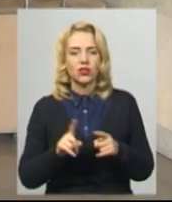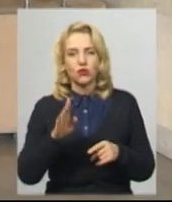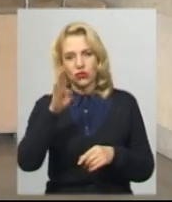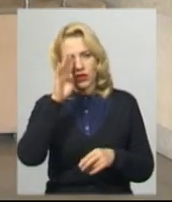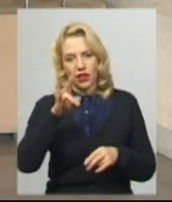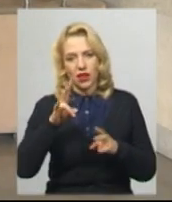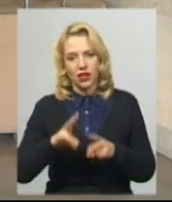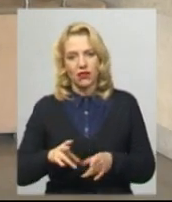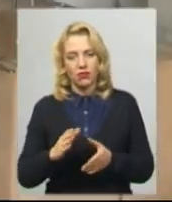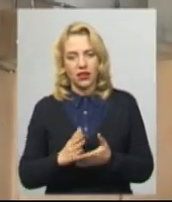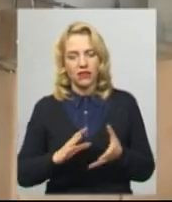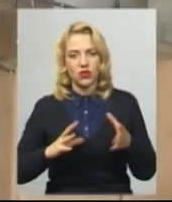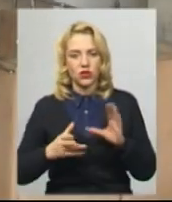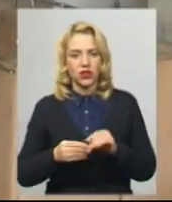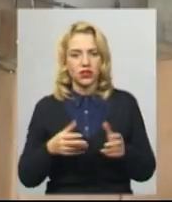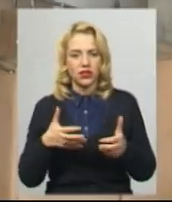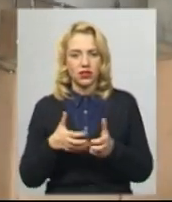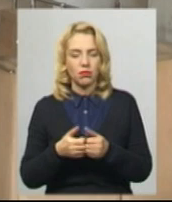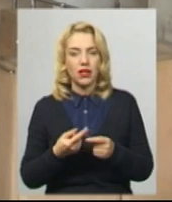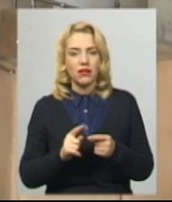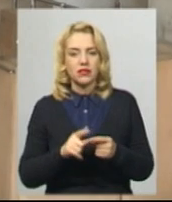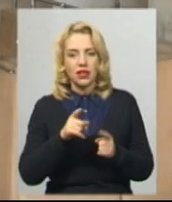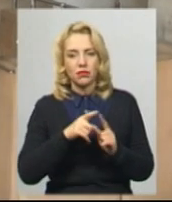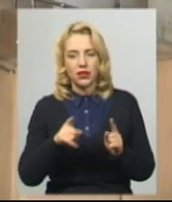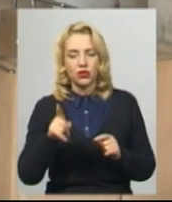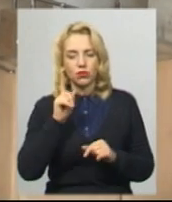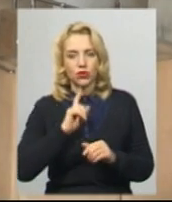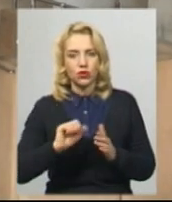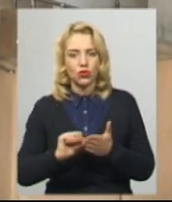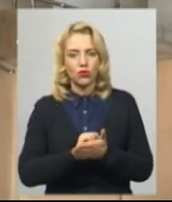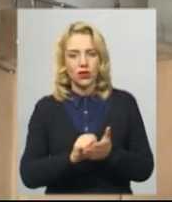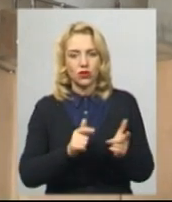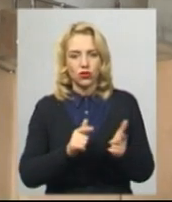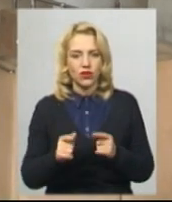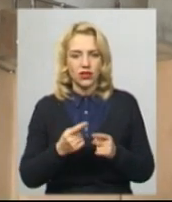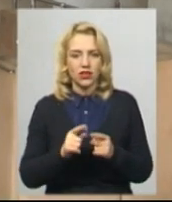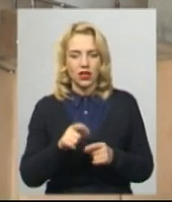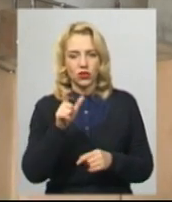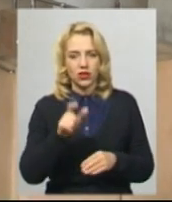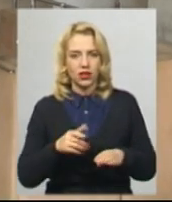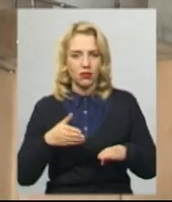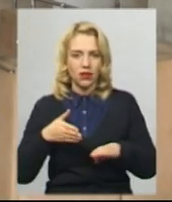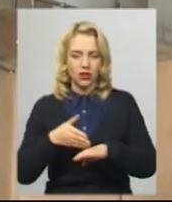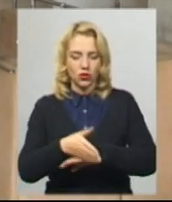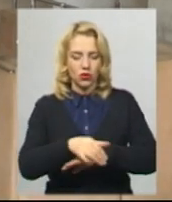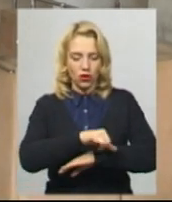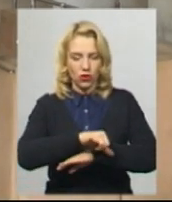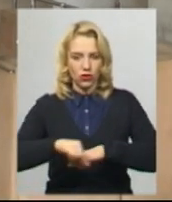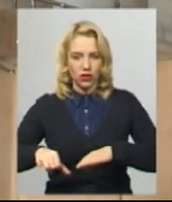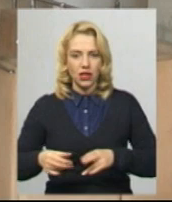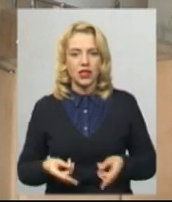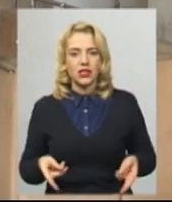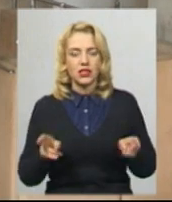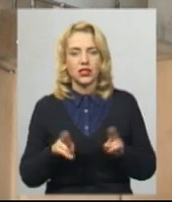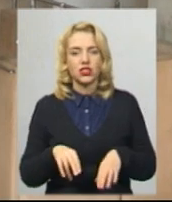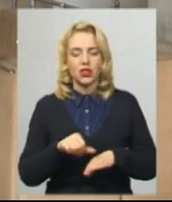травмувався в результаті ДТП. В цей період, доки документи готувалися, на жаль, ця людина перетнула кордон, залишила межі